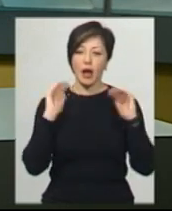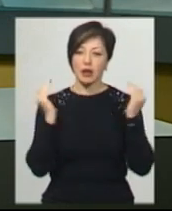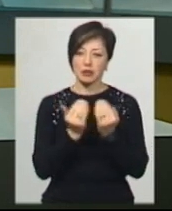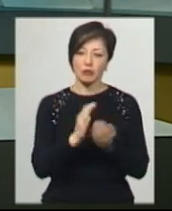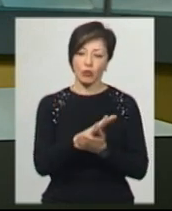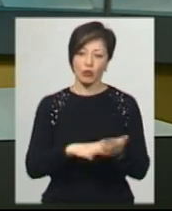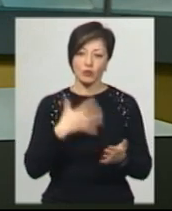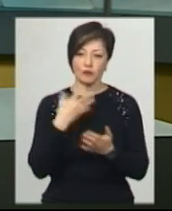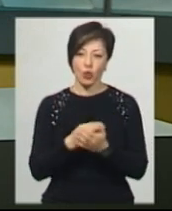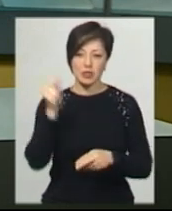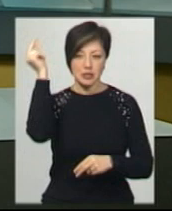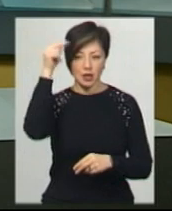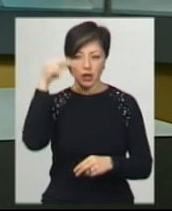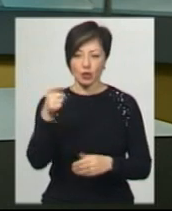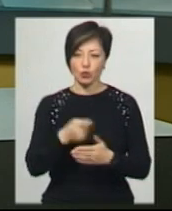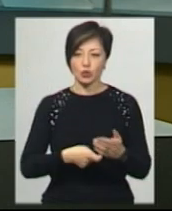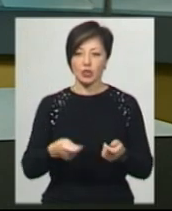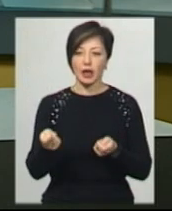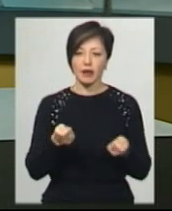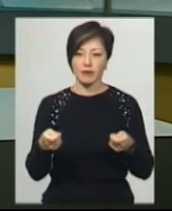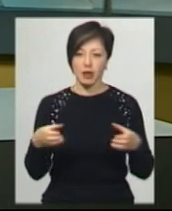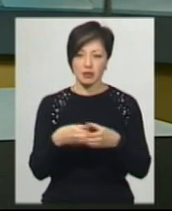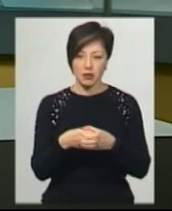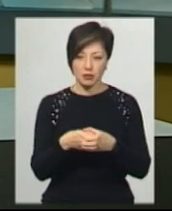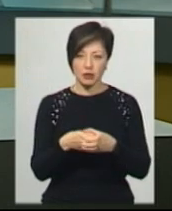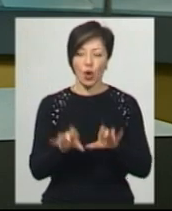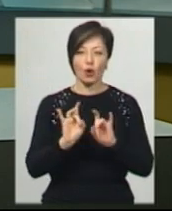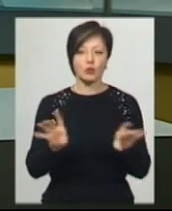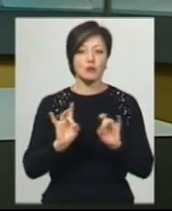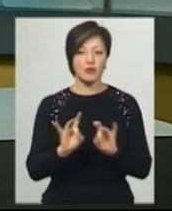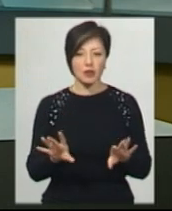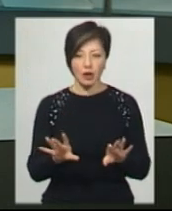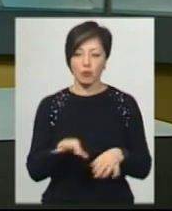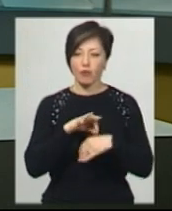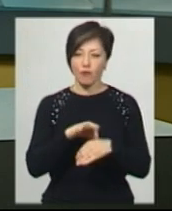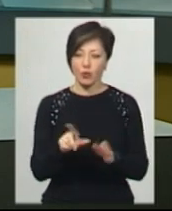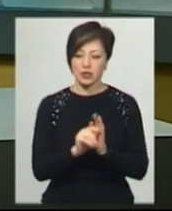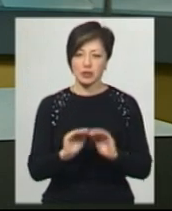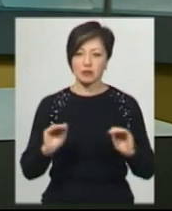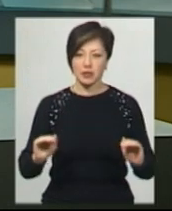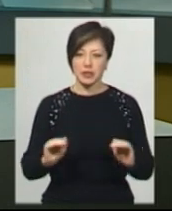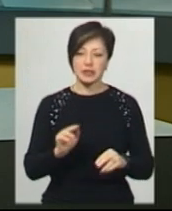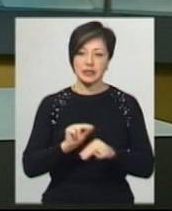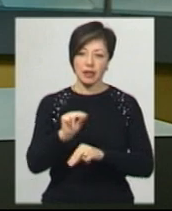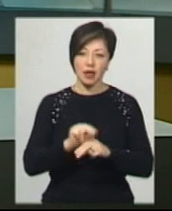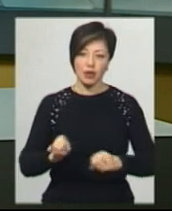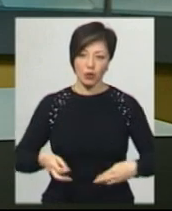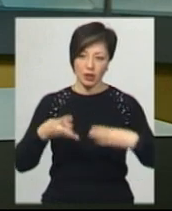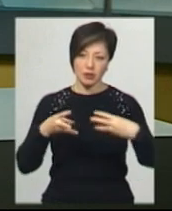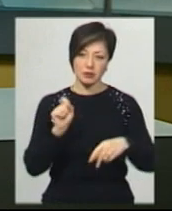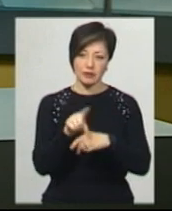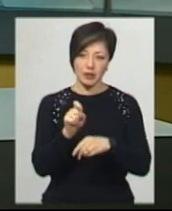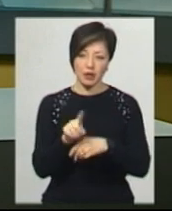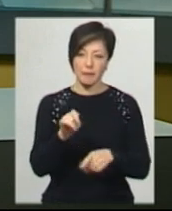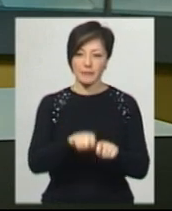продовжують свої заняття. Художній керівник ансамблю Наталія Мильнікова розповідає, проводить з дітьми заняття онлайн, задає домашнє